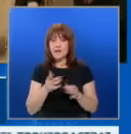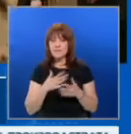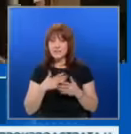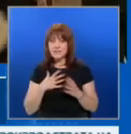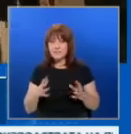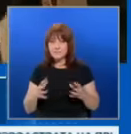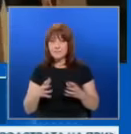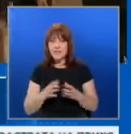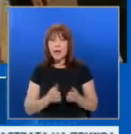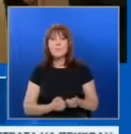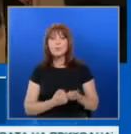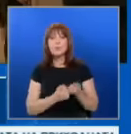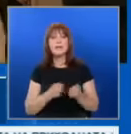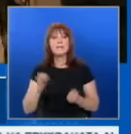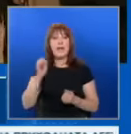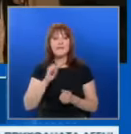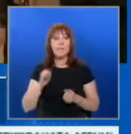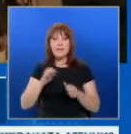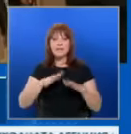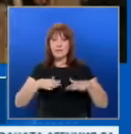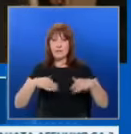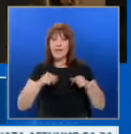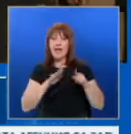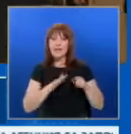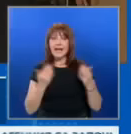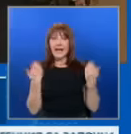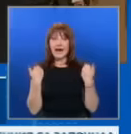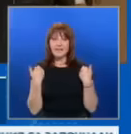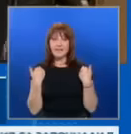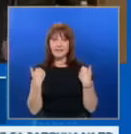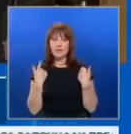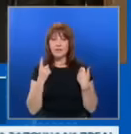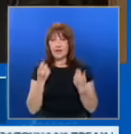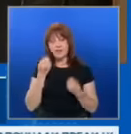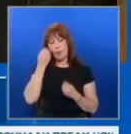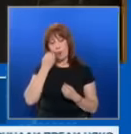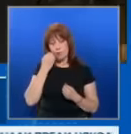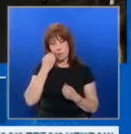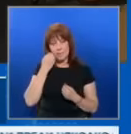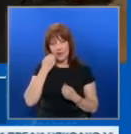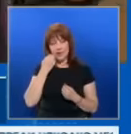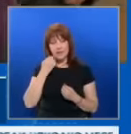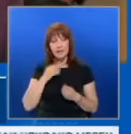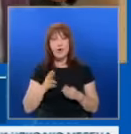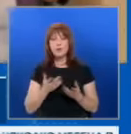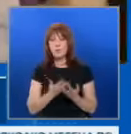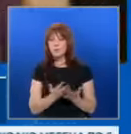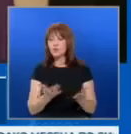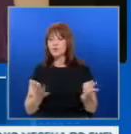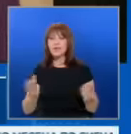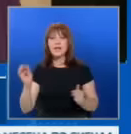на Европейския парламент, където нейната кандидатура трябва да бъде одобрена от нозинство от